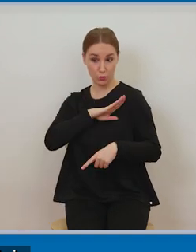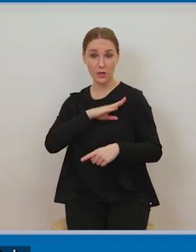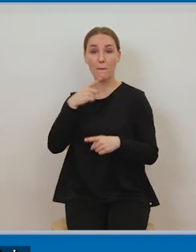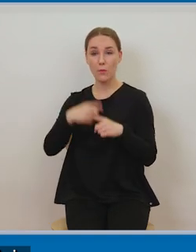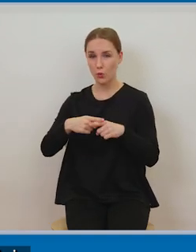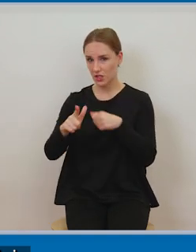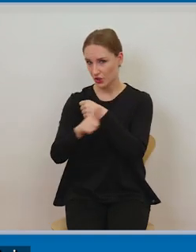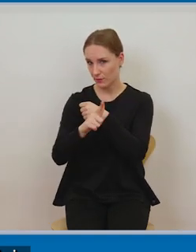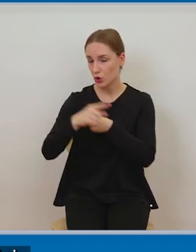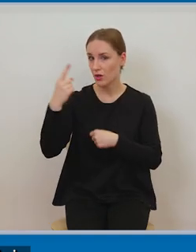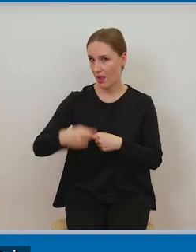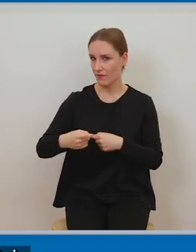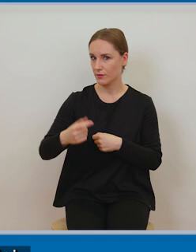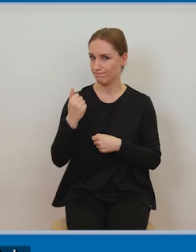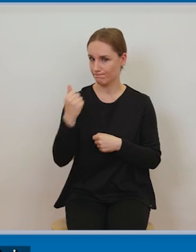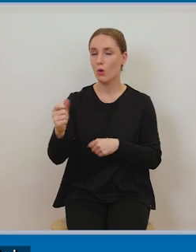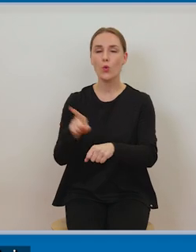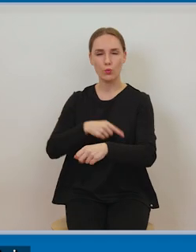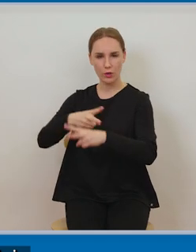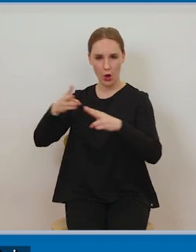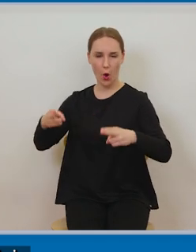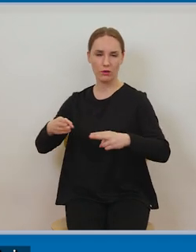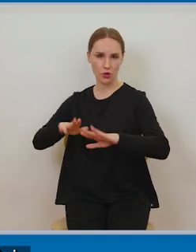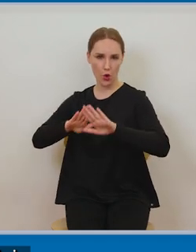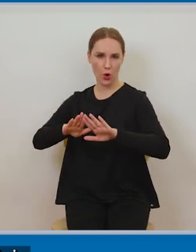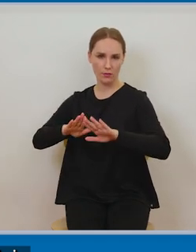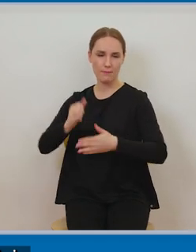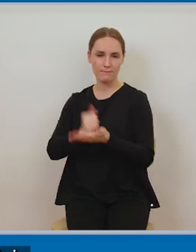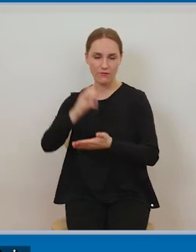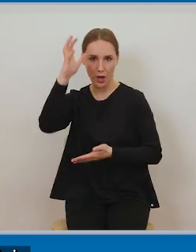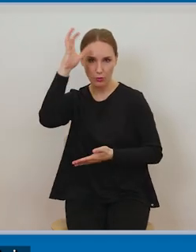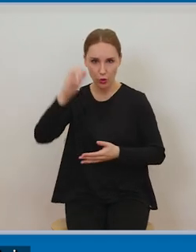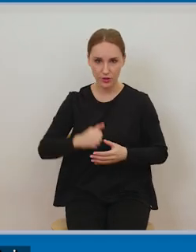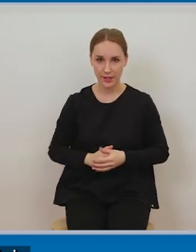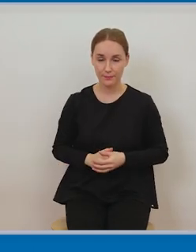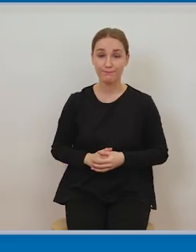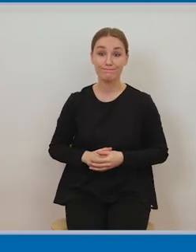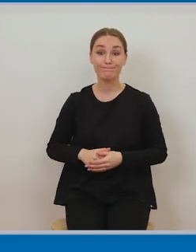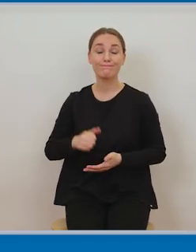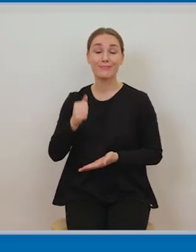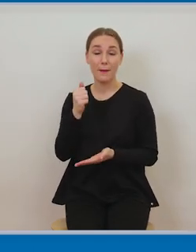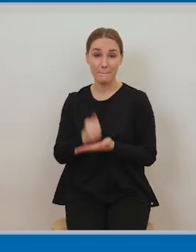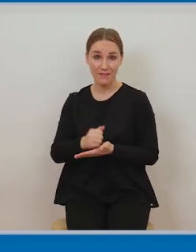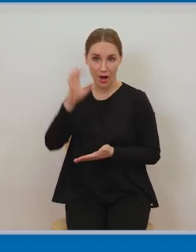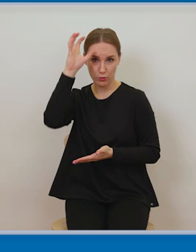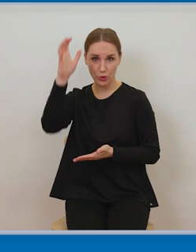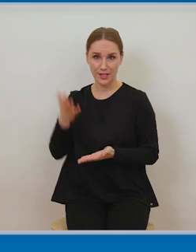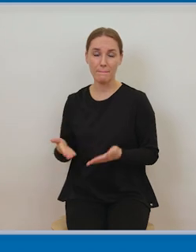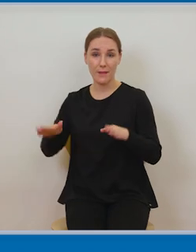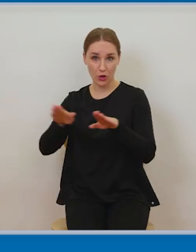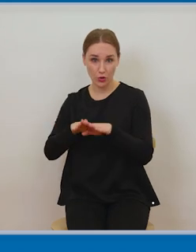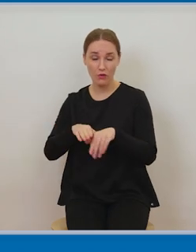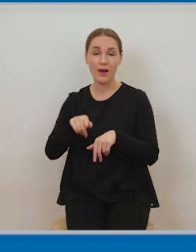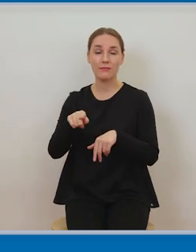zatem długi okres ochrony prawno-autorskiej. I te prawa autorskie majątkowe są prawami, które mogą